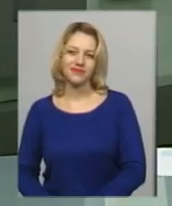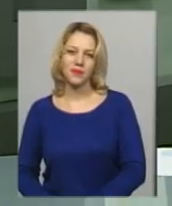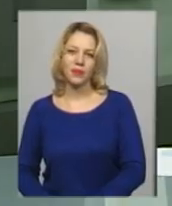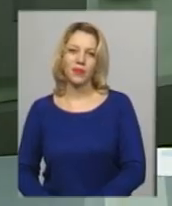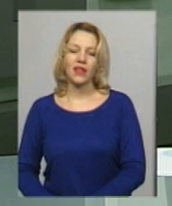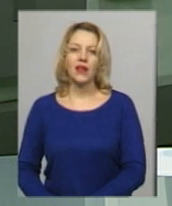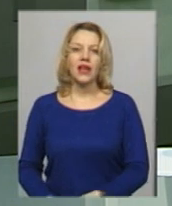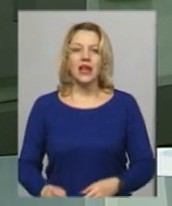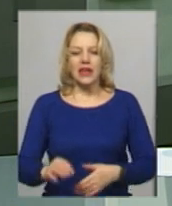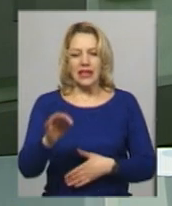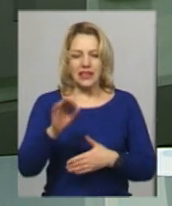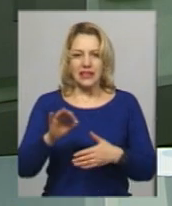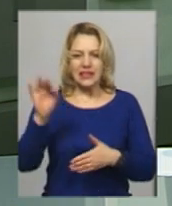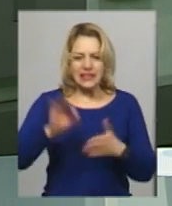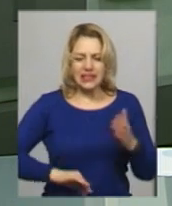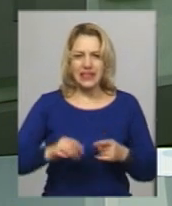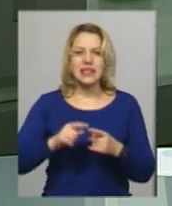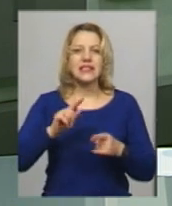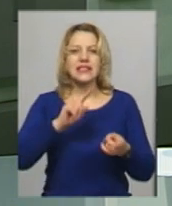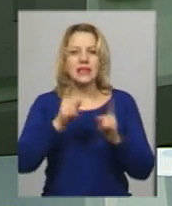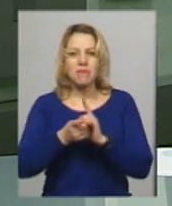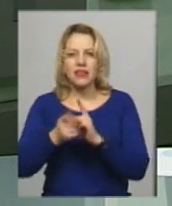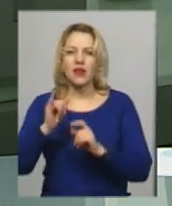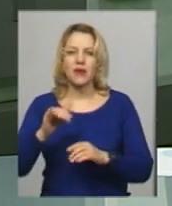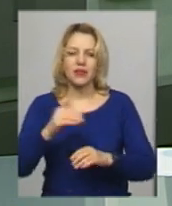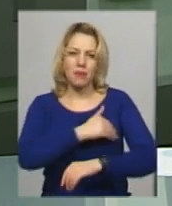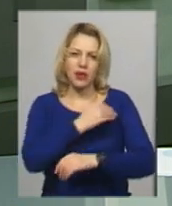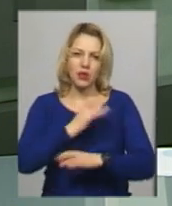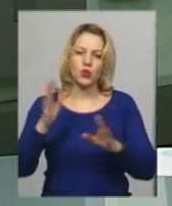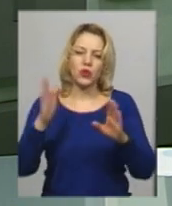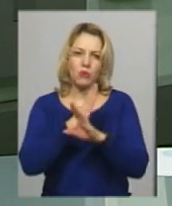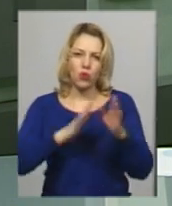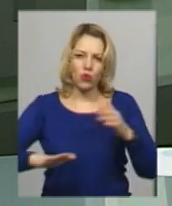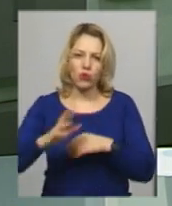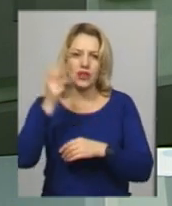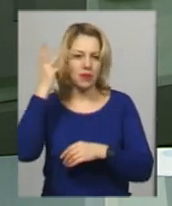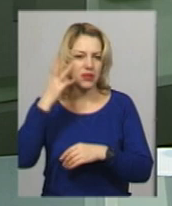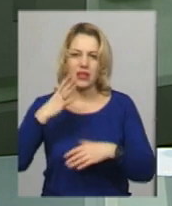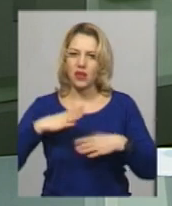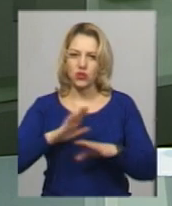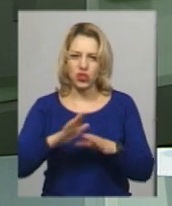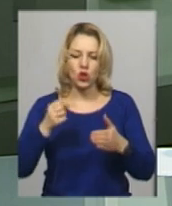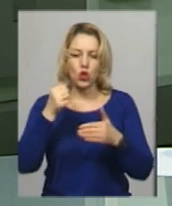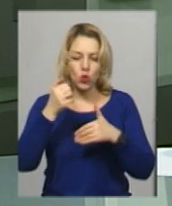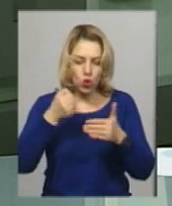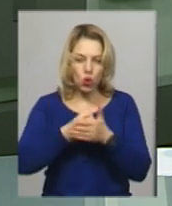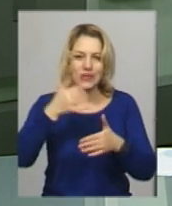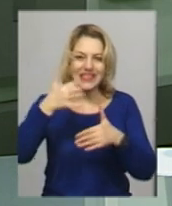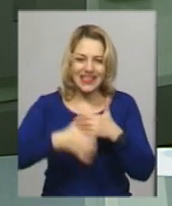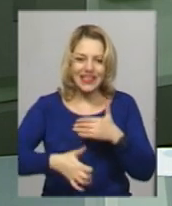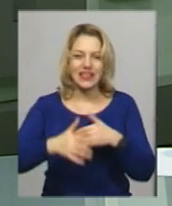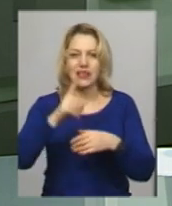Різких змін температури повітря на Хмельниччині найближчими днями не очікується. До середини місяця температура повітря